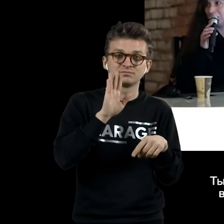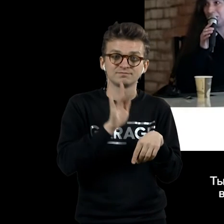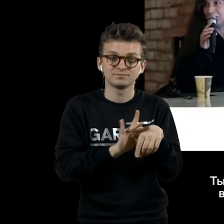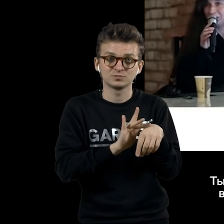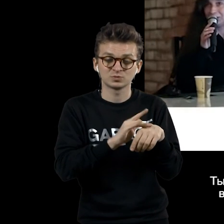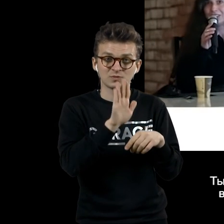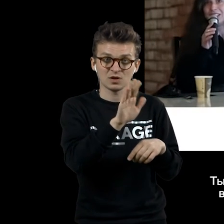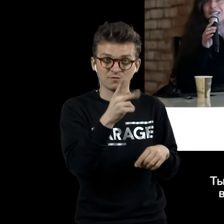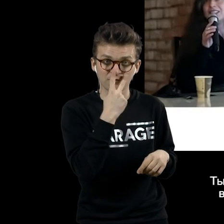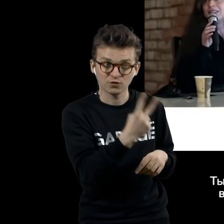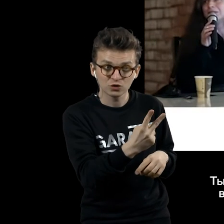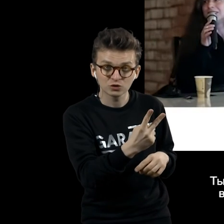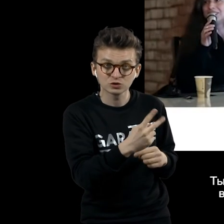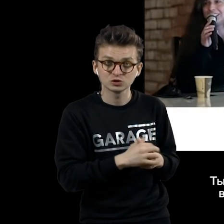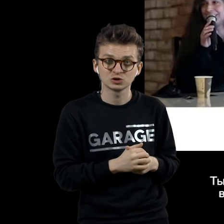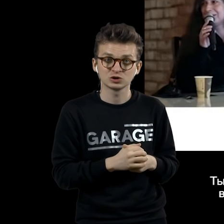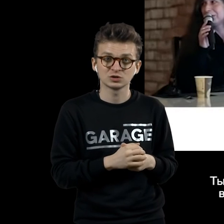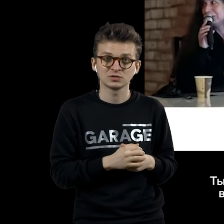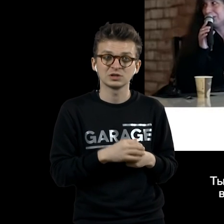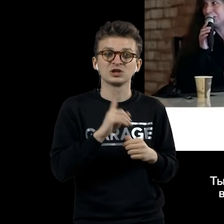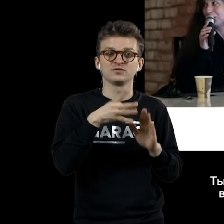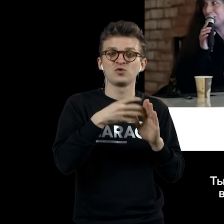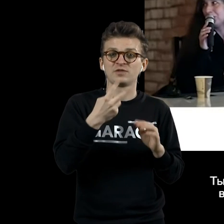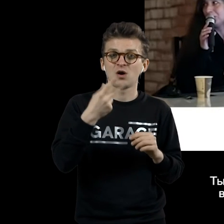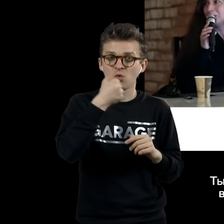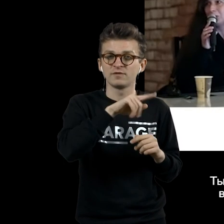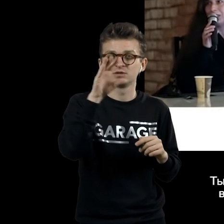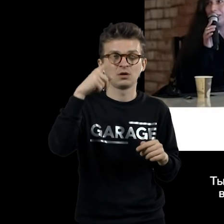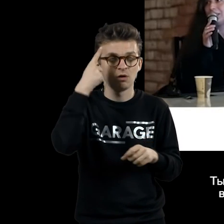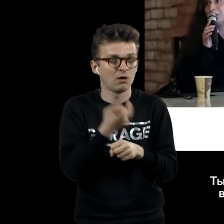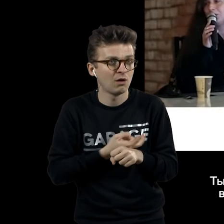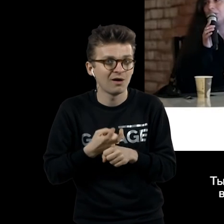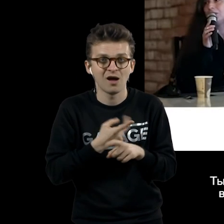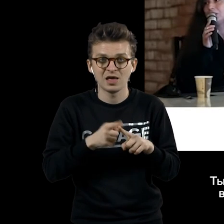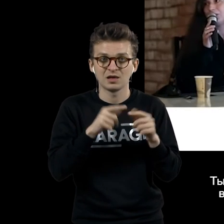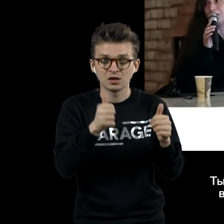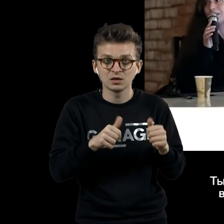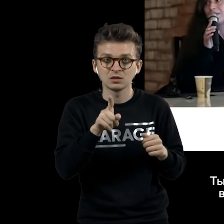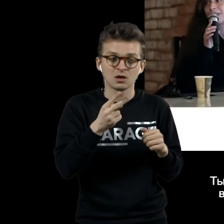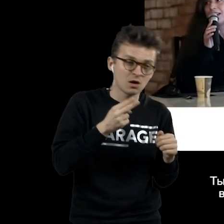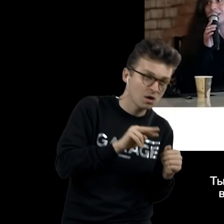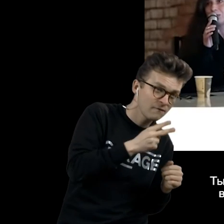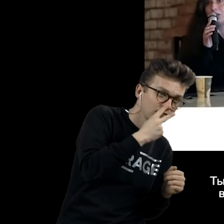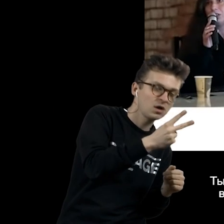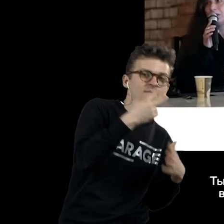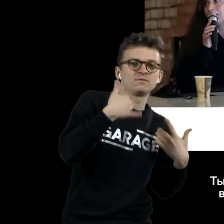с 12-го года всем морочил голову. Вот она, эта обнаженная женщина.